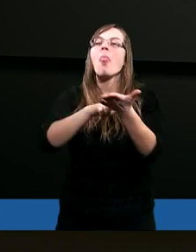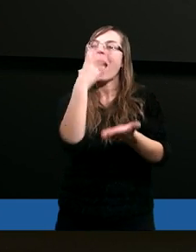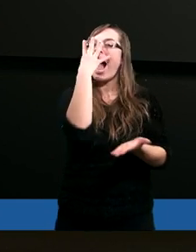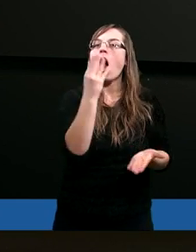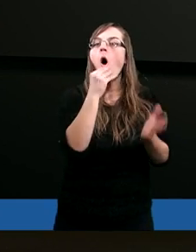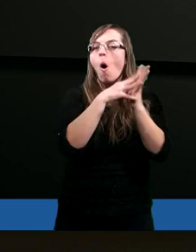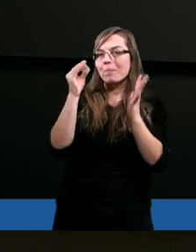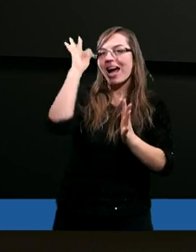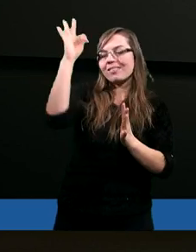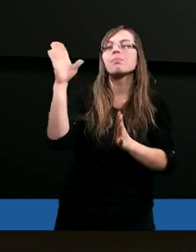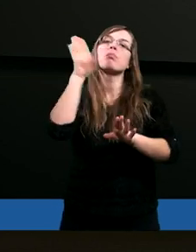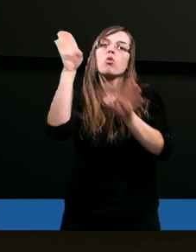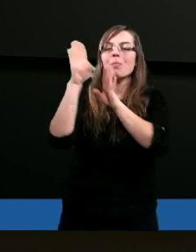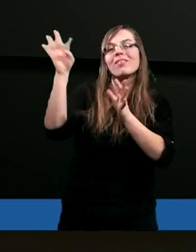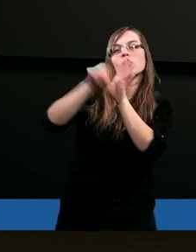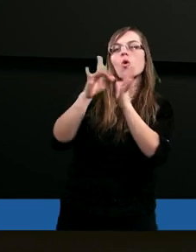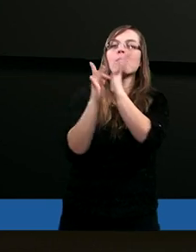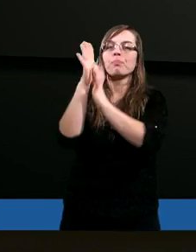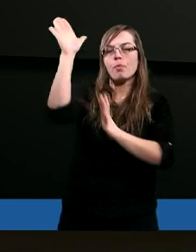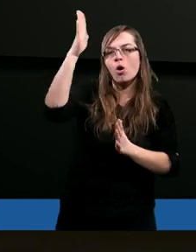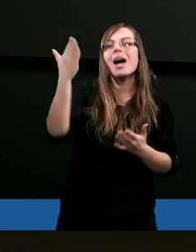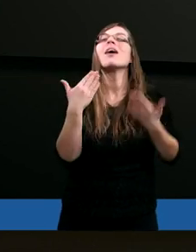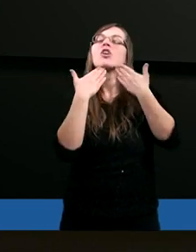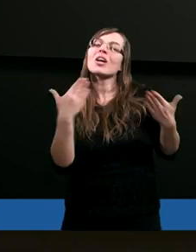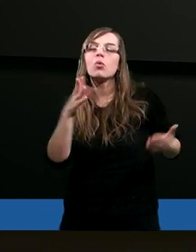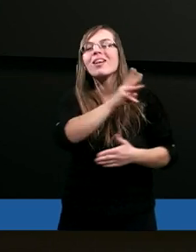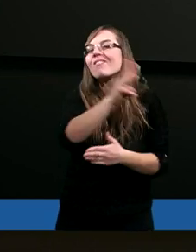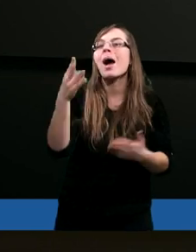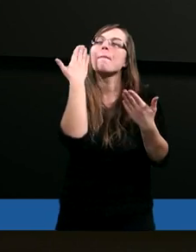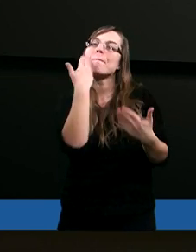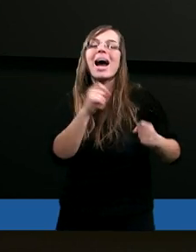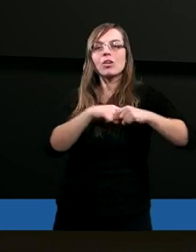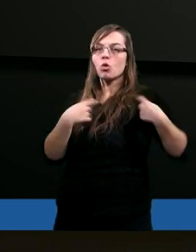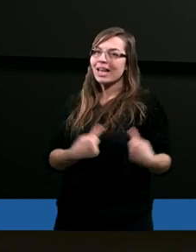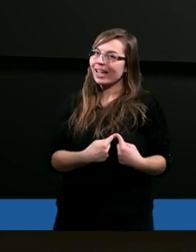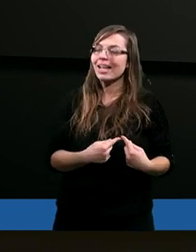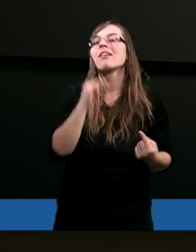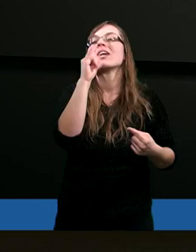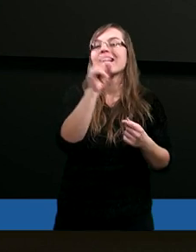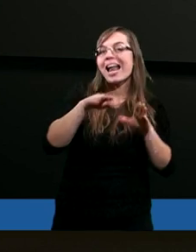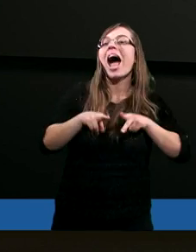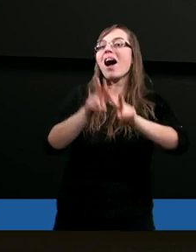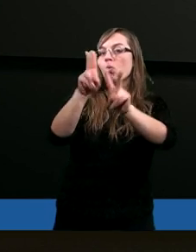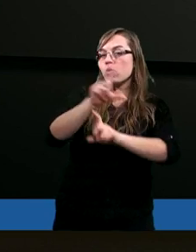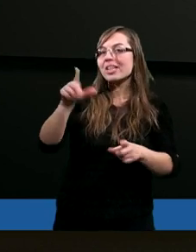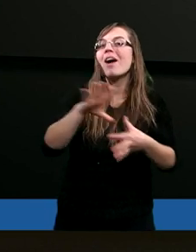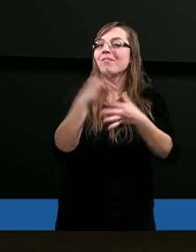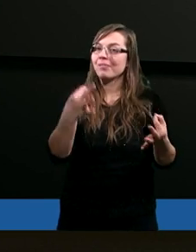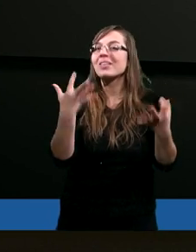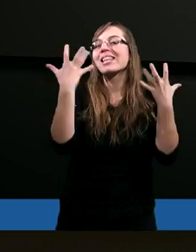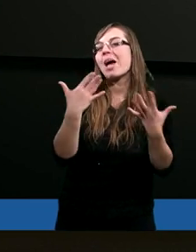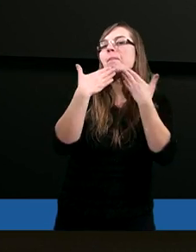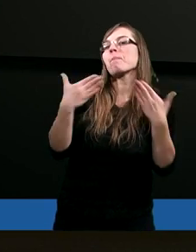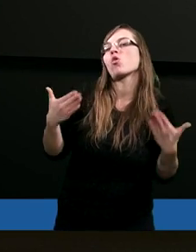obraz i podobieństwo Boga. Dziękuję Wam serdecznie za udział. Chcemy